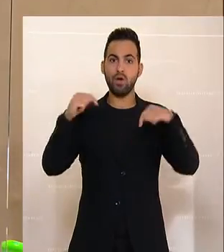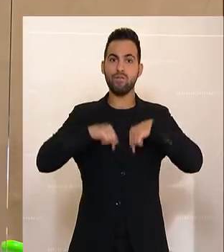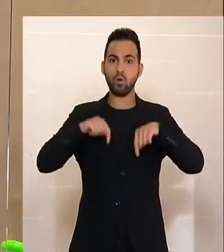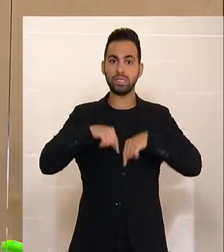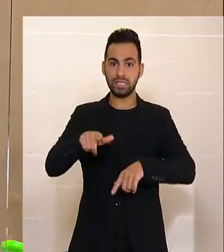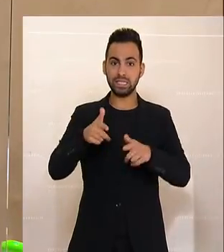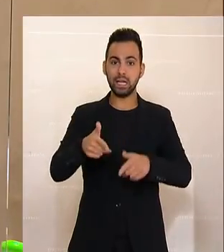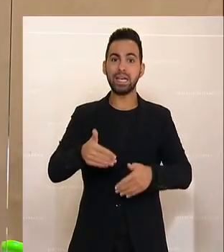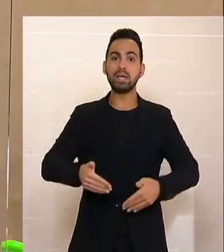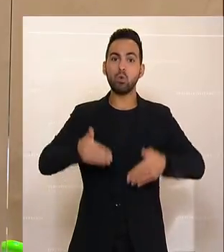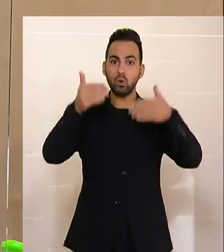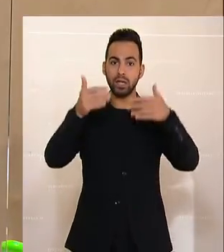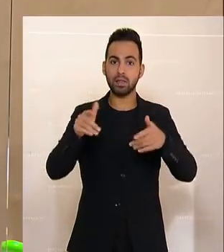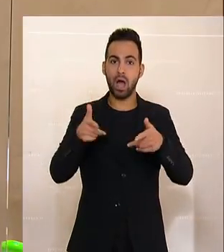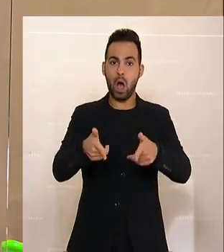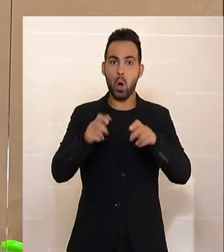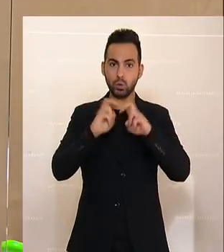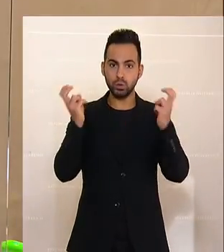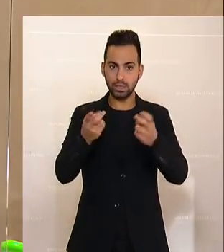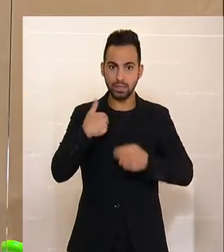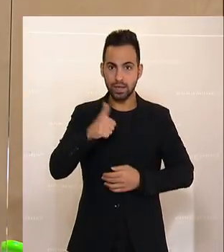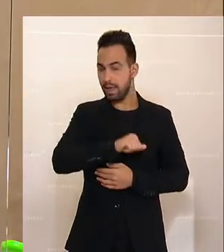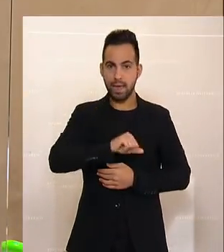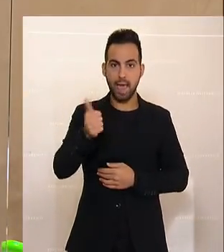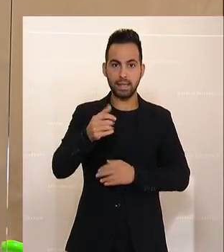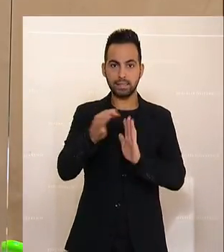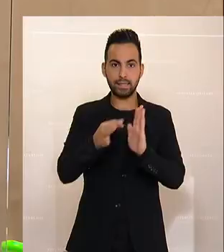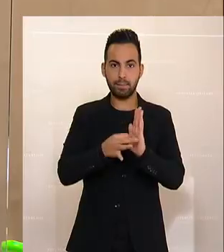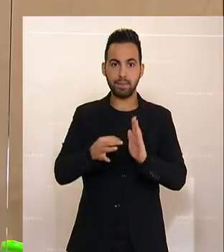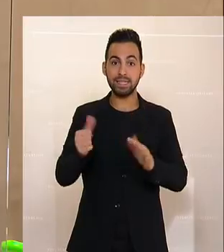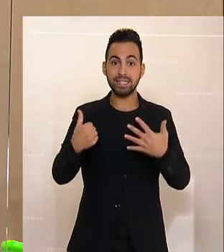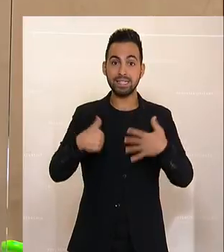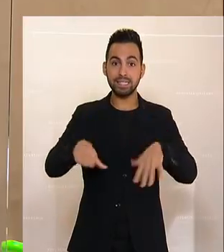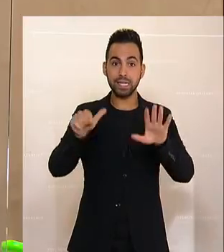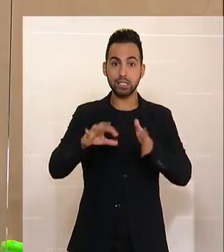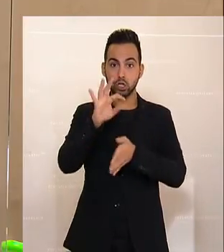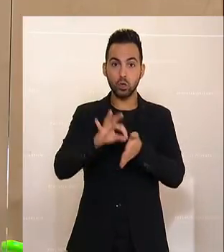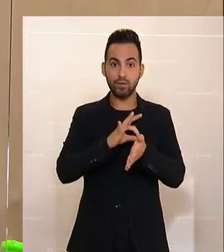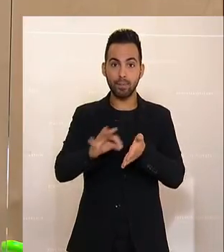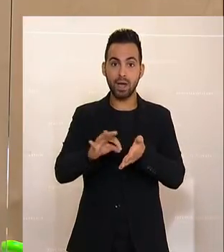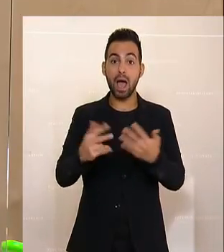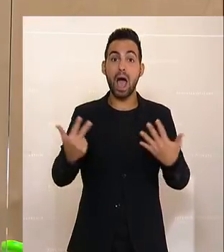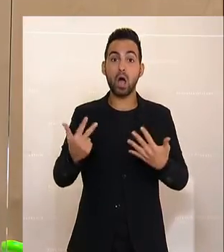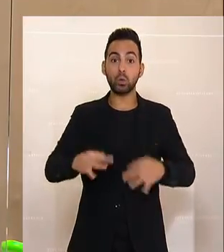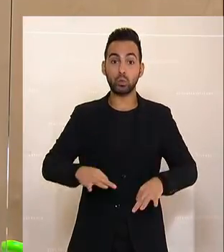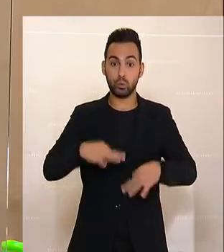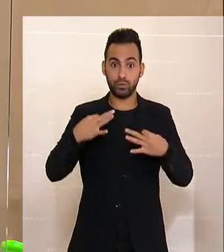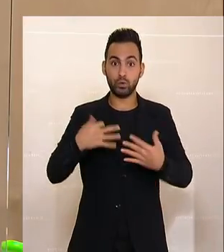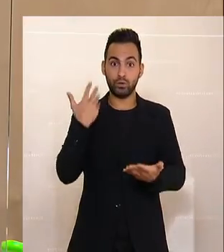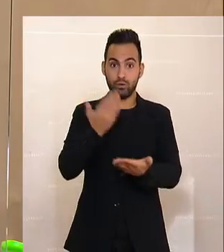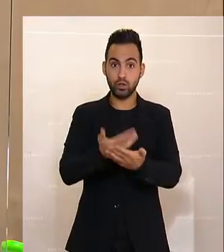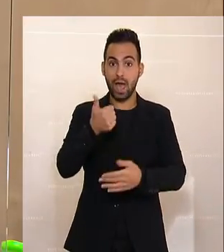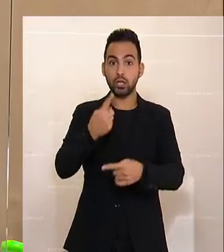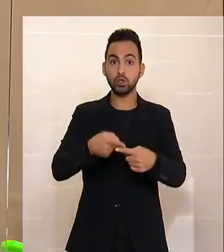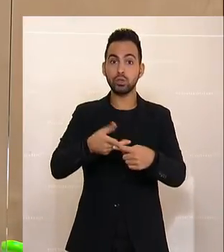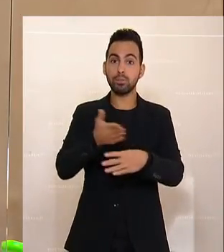dieses Immunitätsausschusses den ersten Termin, nämlich den 16. November, 8 Uhr vorgeschlagen, eine Stunde vor